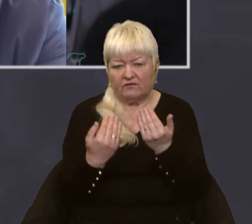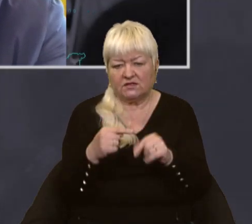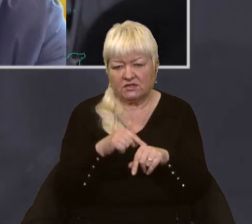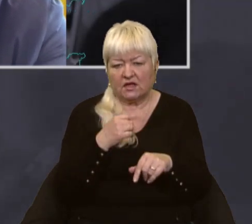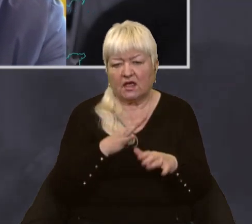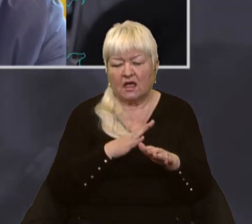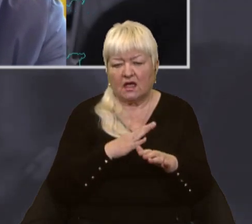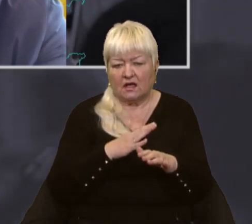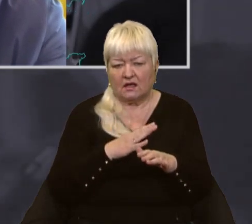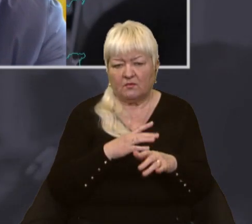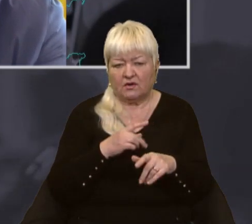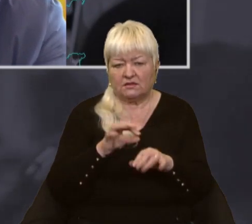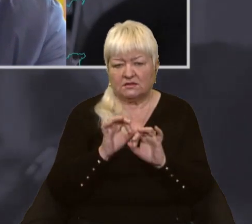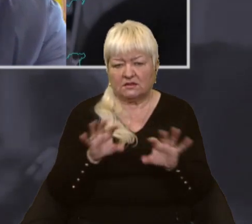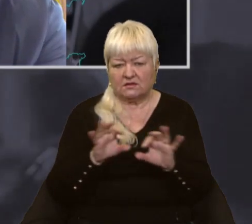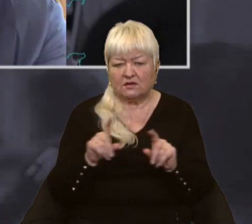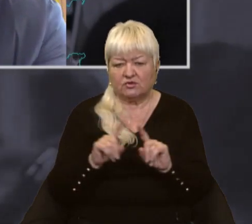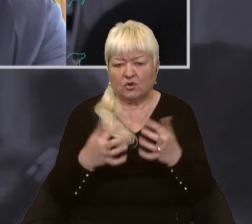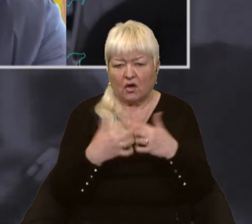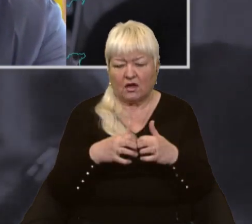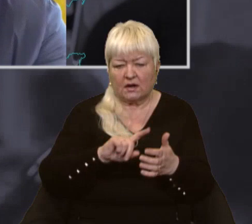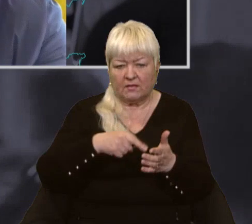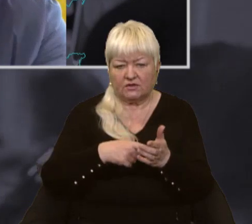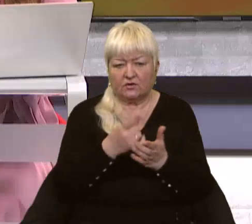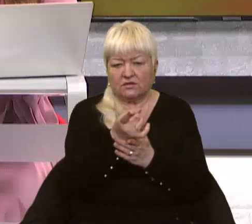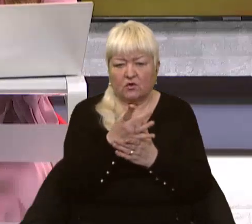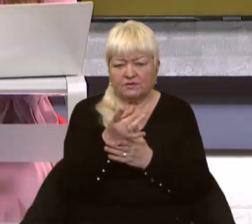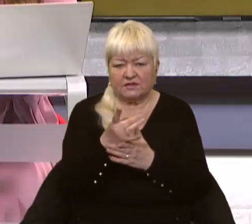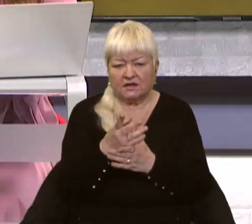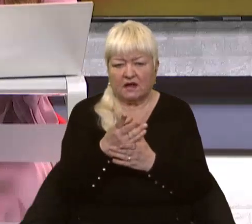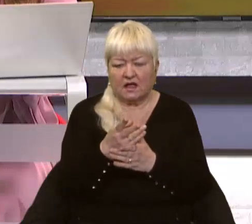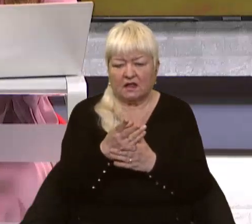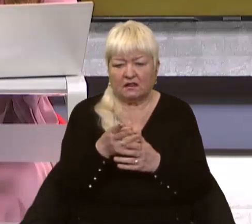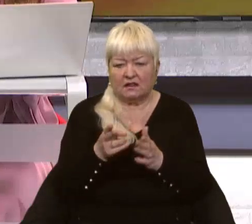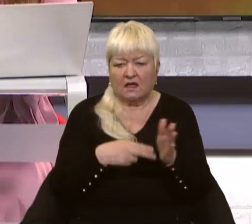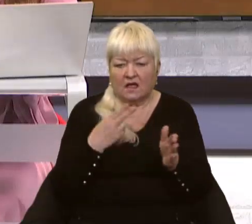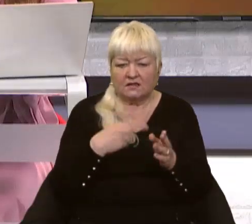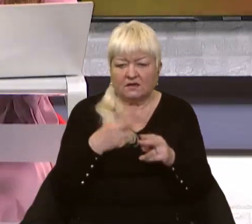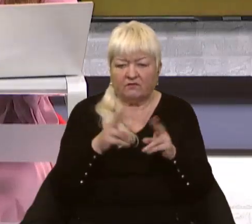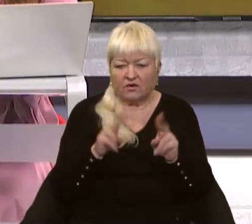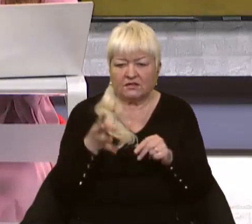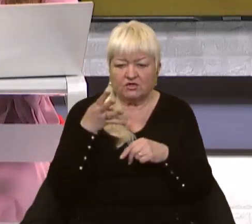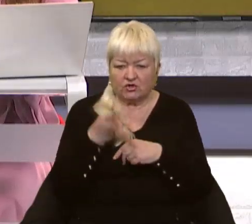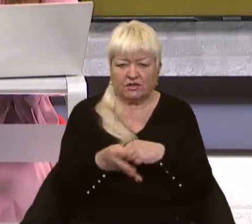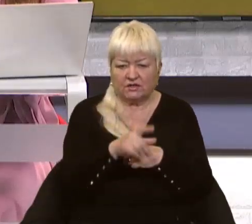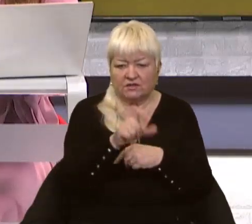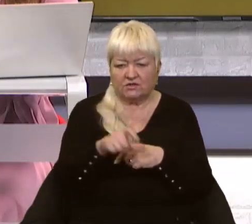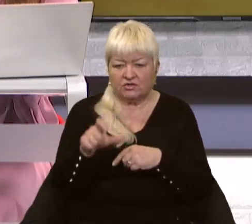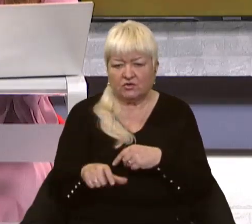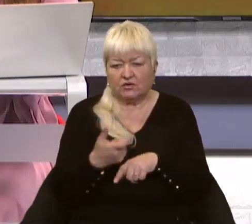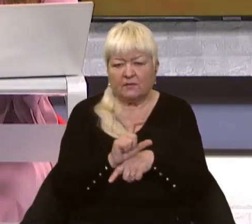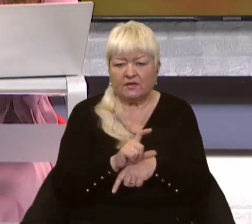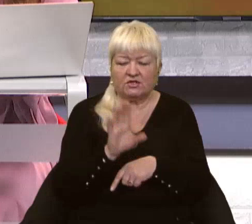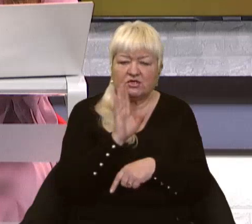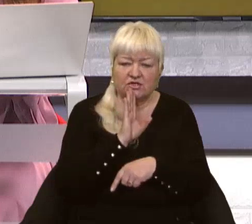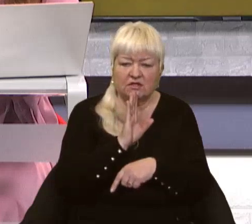Краматорську окупанти обстріляли залізничний вокзал, де була евакуація. Чотири тисячі людей, переважно жінки,